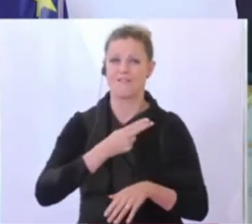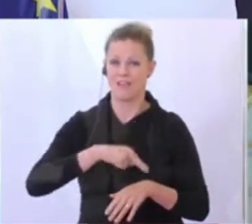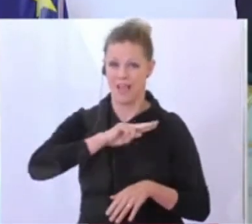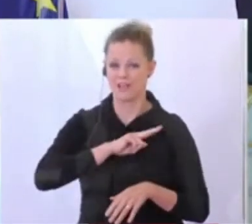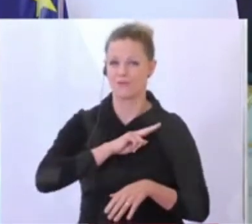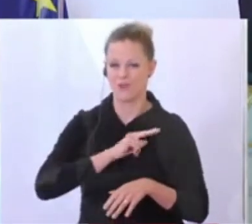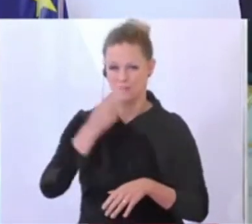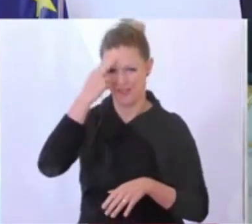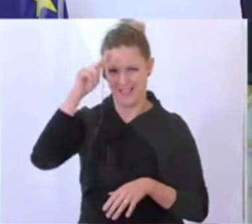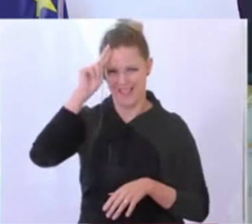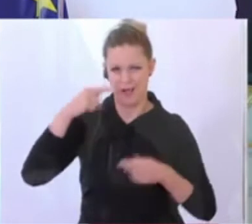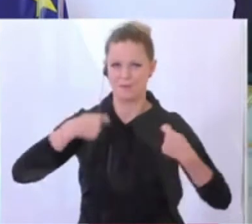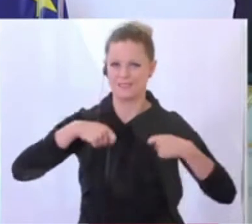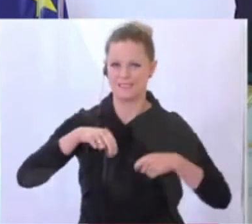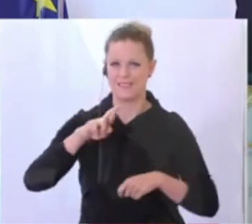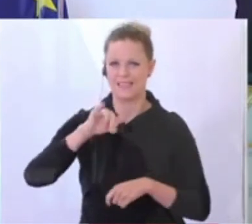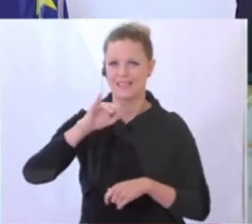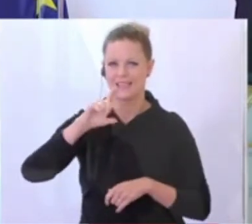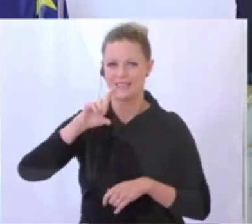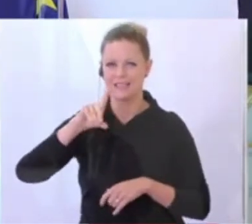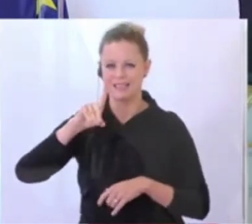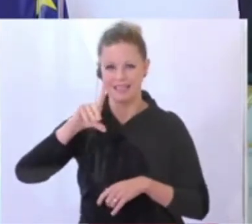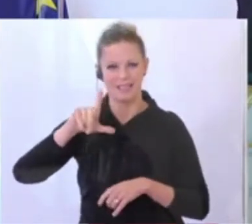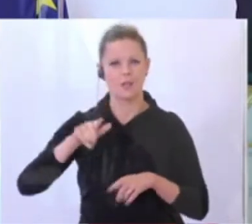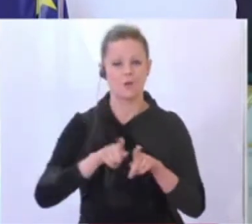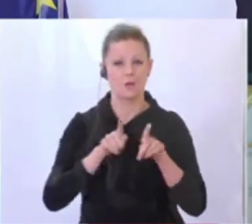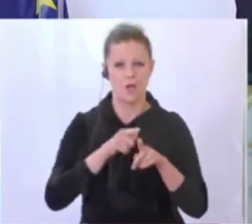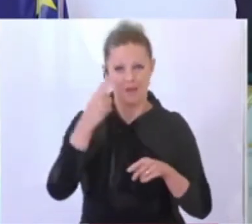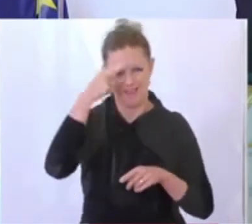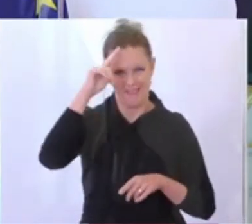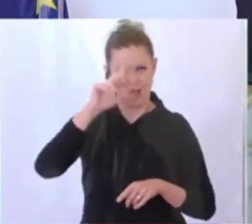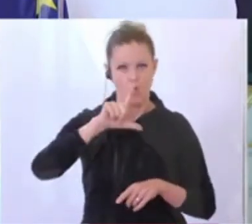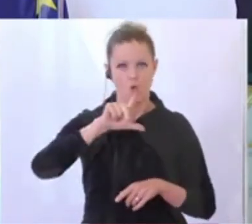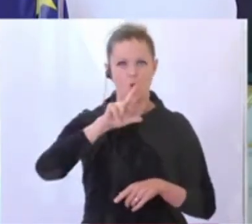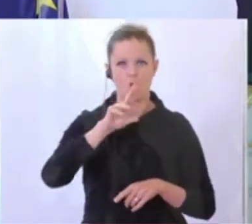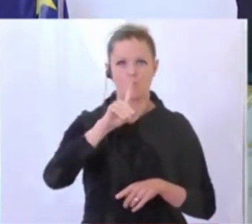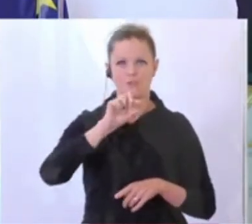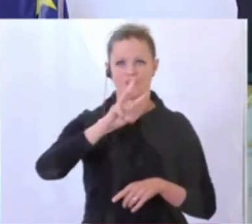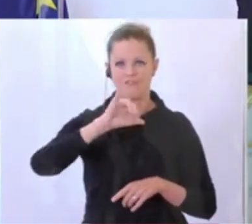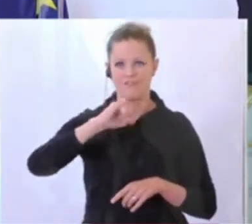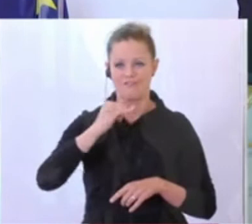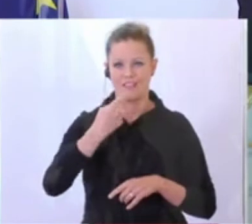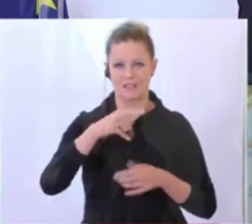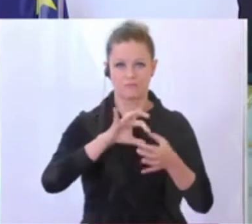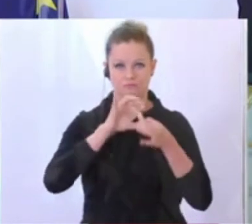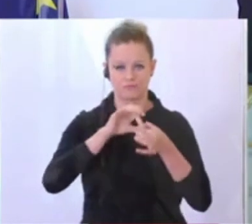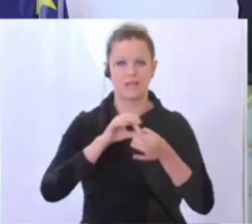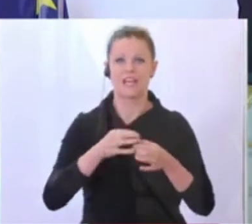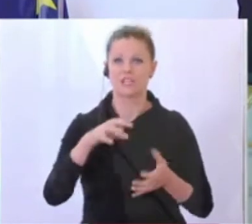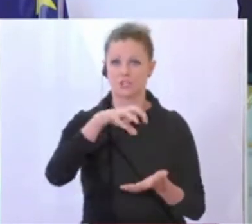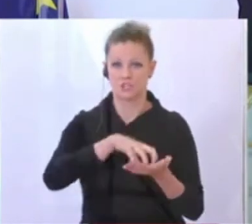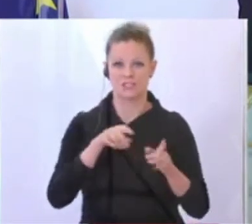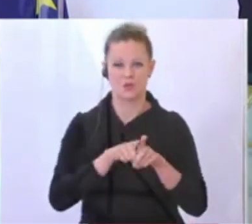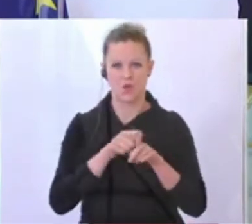für die Gemeinden, dem Bürgermeister Ludwig für die Städte und natürlich ganz besonders auch dem Landeshauptmann Thomas Stelzer als